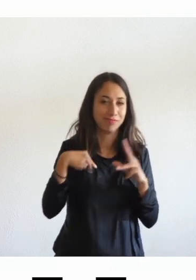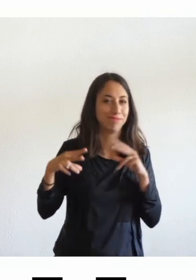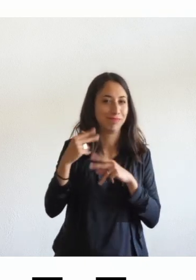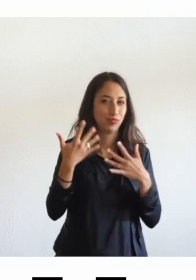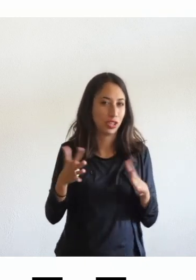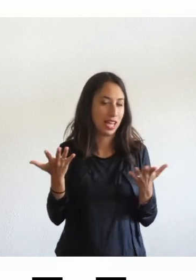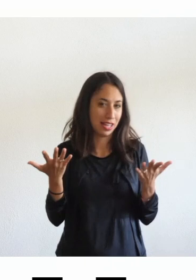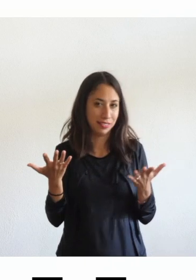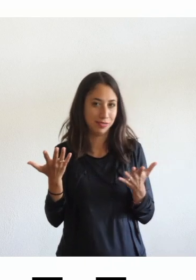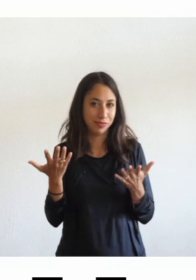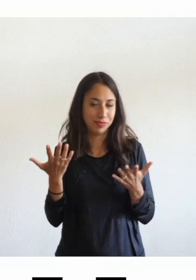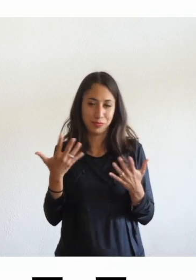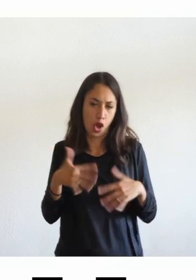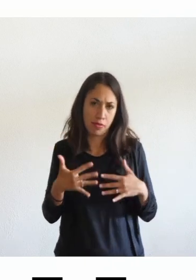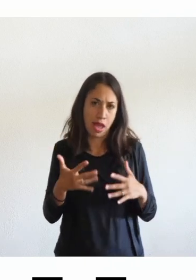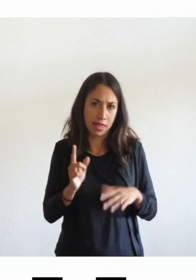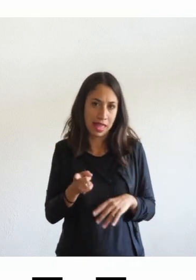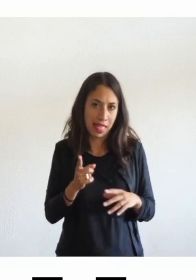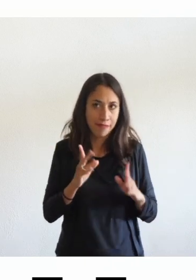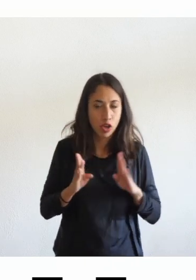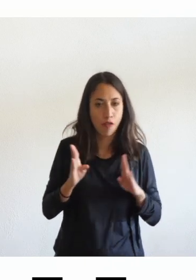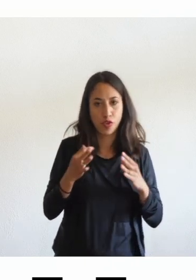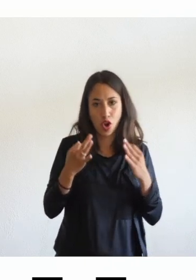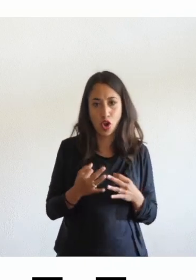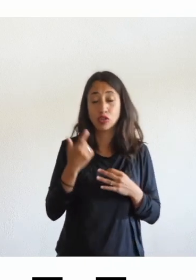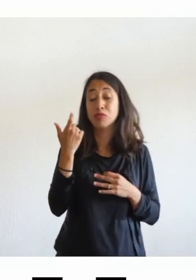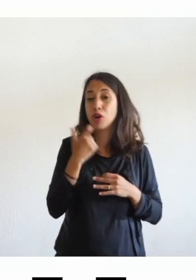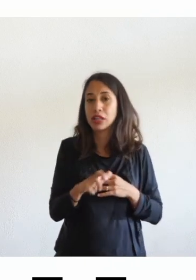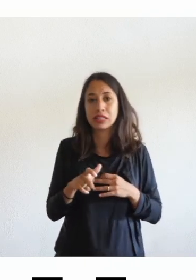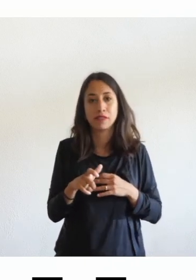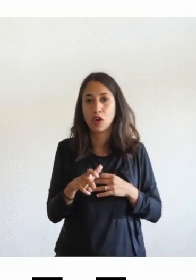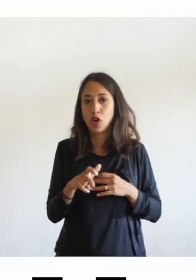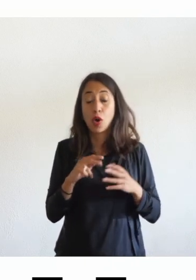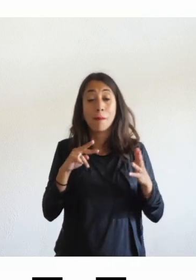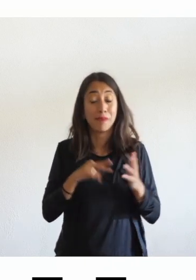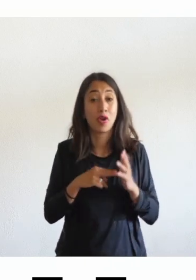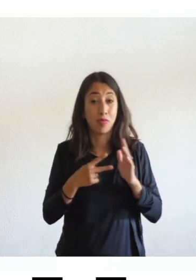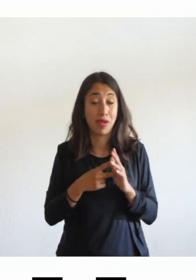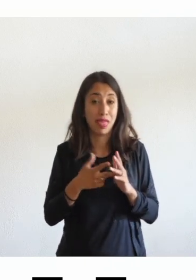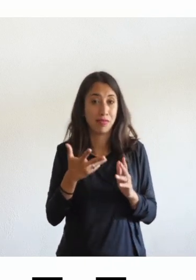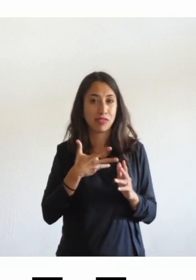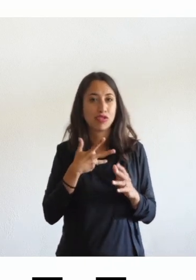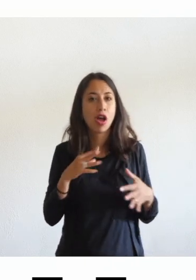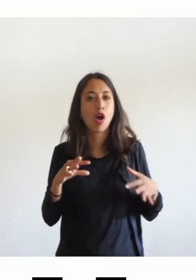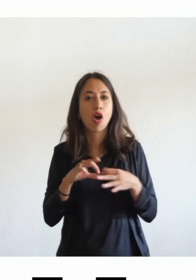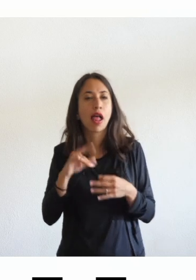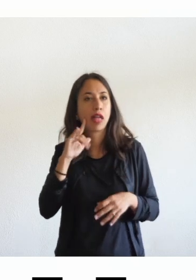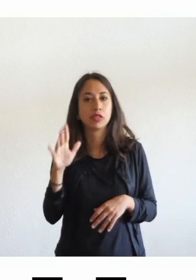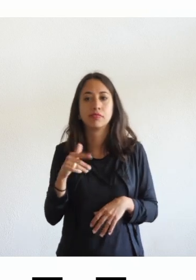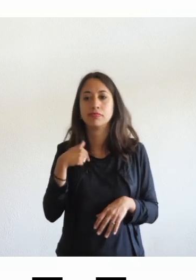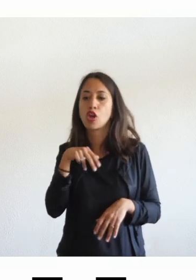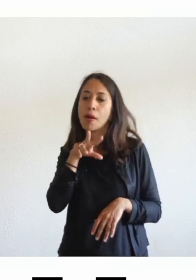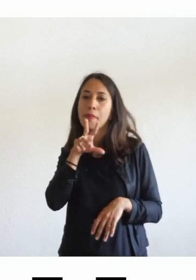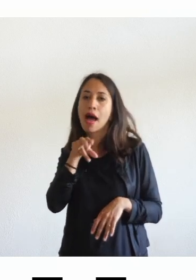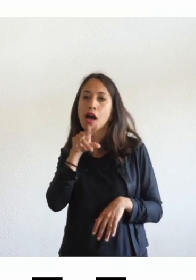tu pensi Matteo al fatto che quanto può essere problematico il fatto che tu parli con un